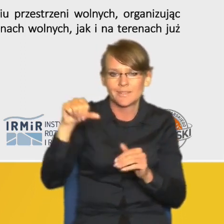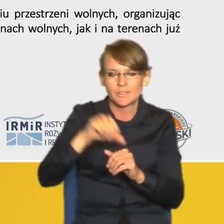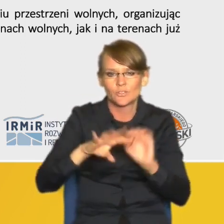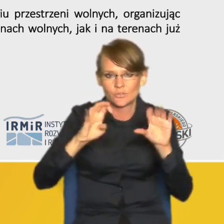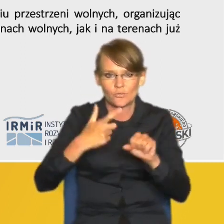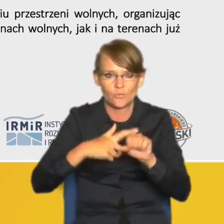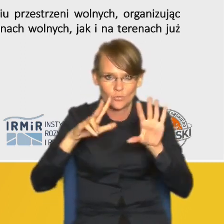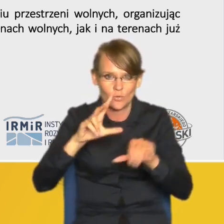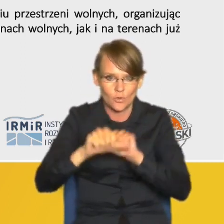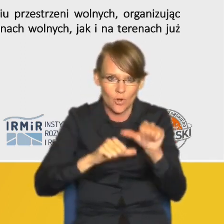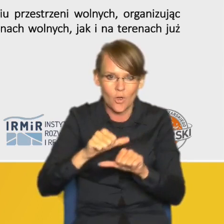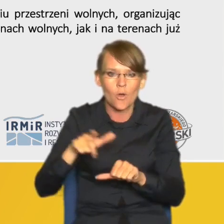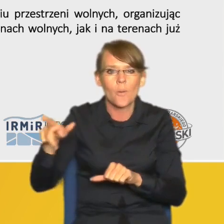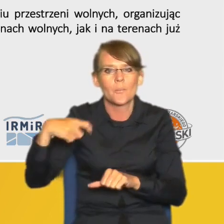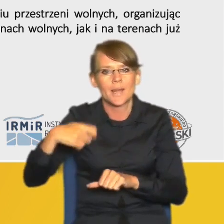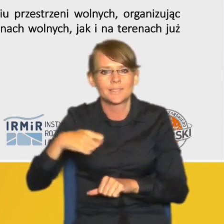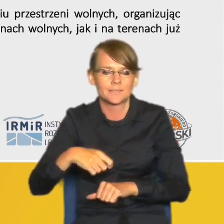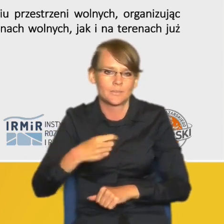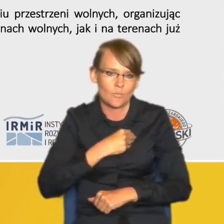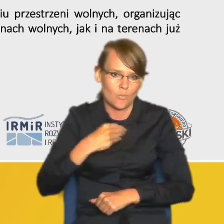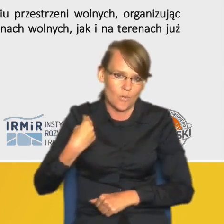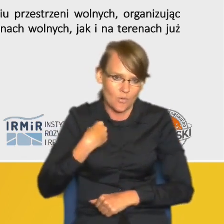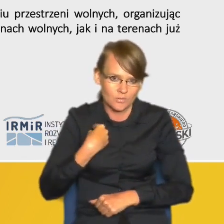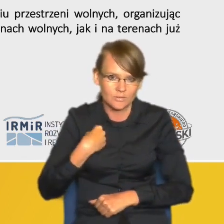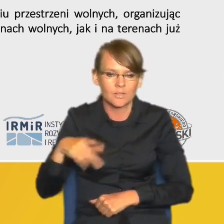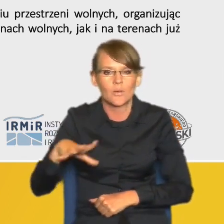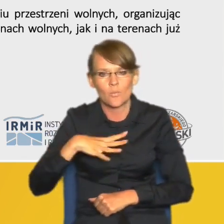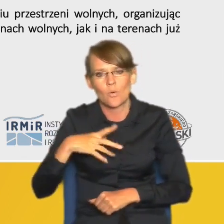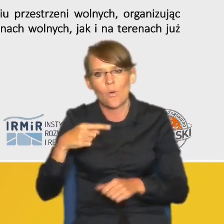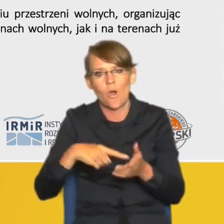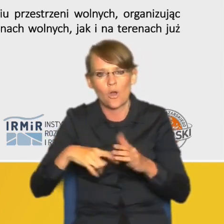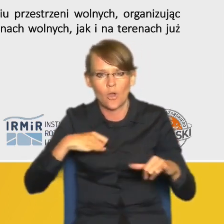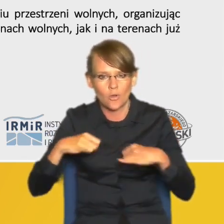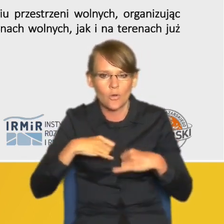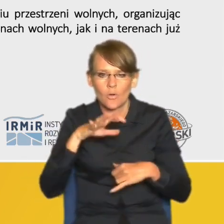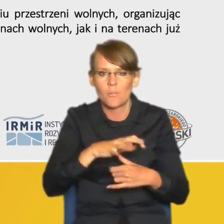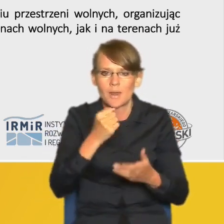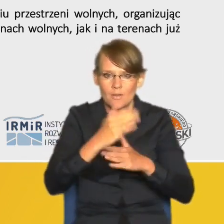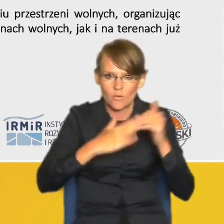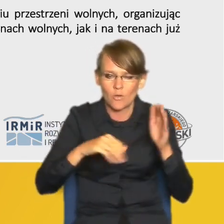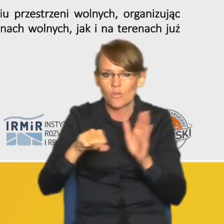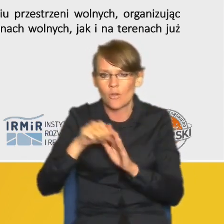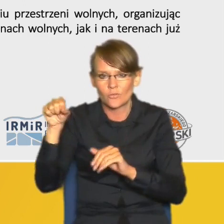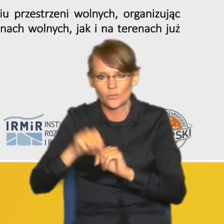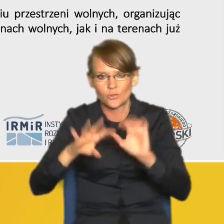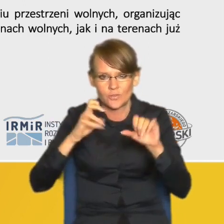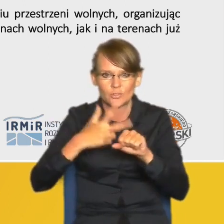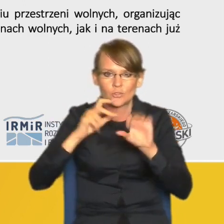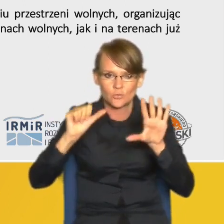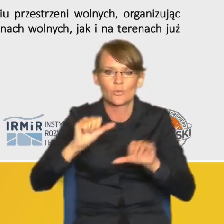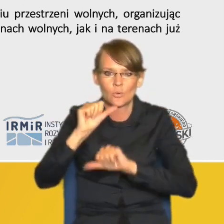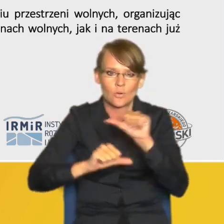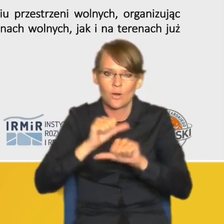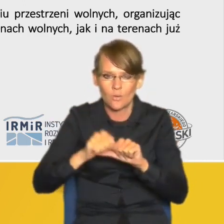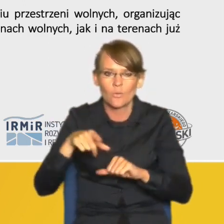roku rozporządzeniem prezydenta Rzeczypospolitej i Polski o prawie budowlanym ona do 1936 roku pozostawała